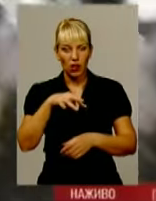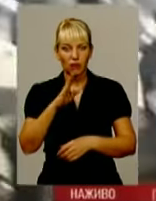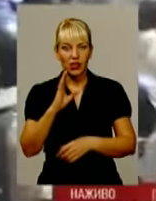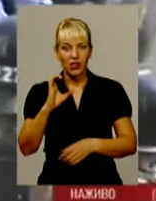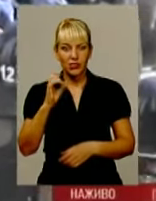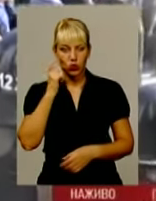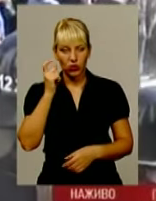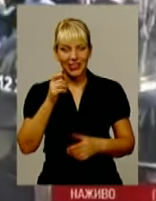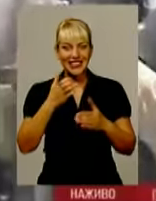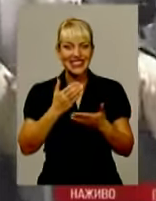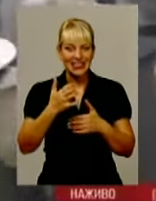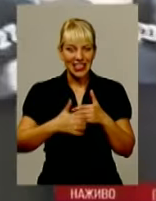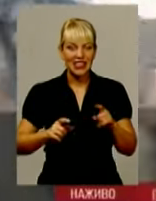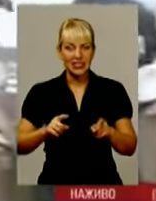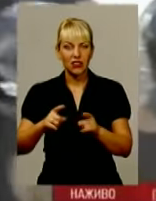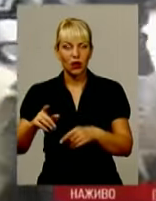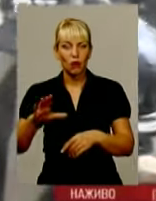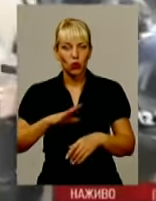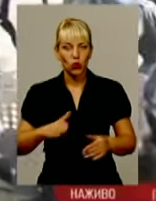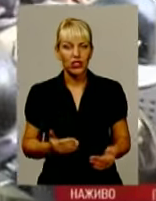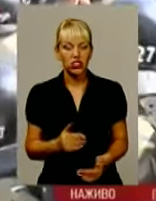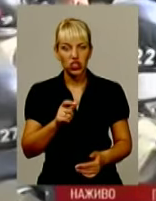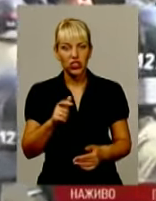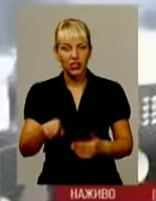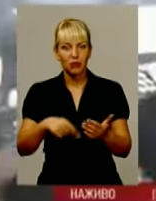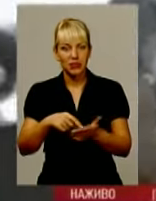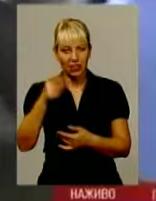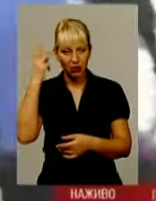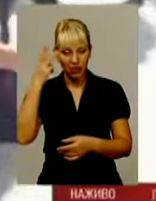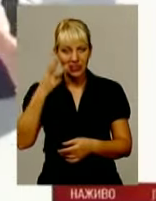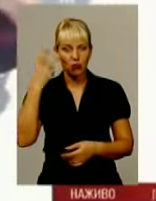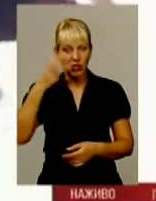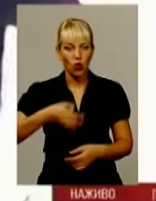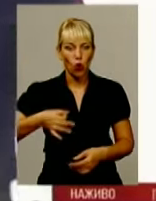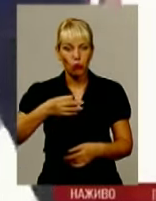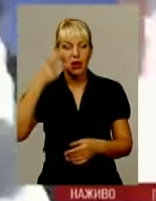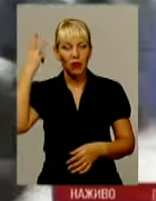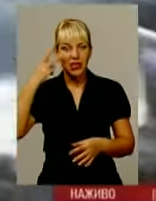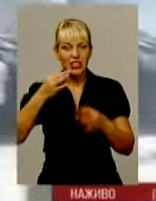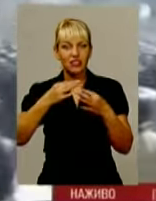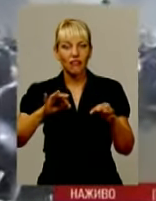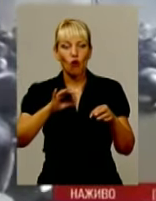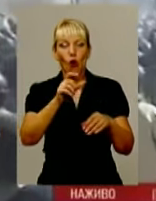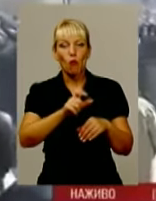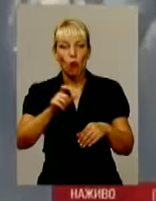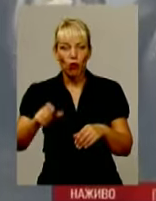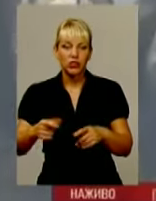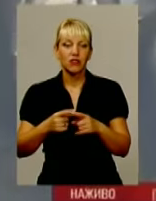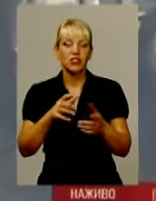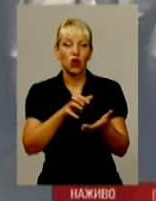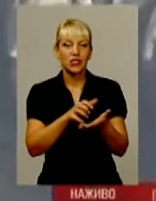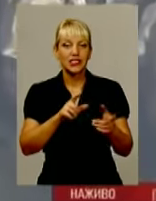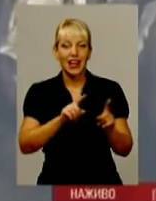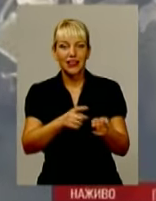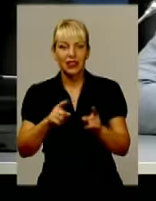Серед затриманих були й жителі Хмельницької області. За словами Сидора Кізіна, хмельницьких «Свободівців» затримали в різних місцях за декілька годин